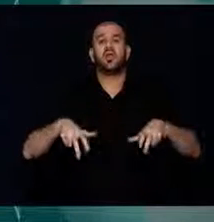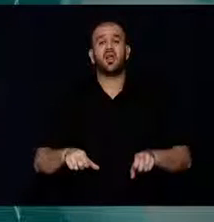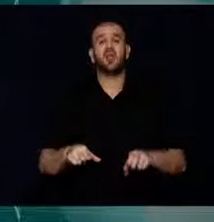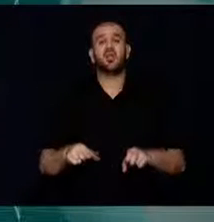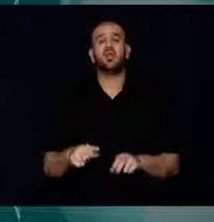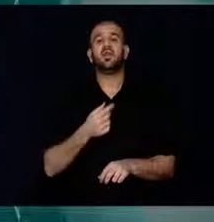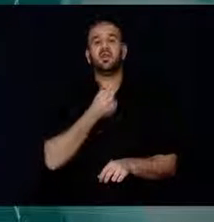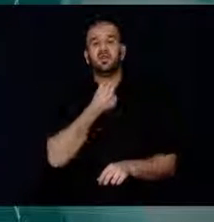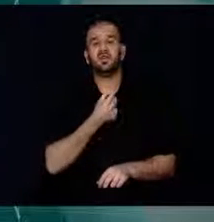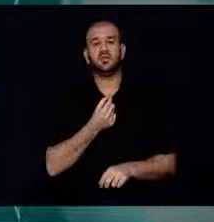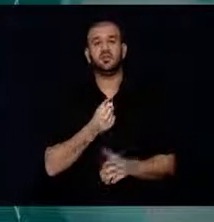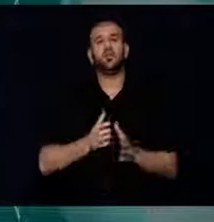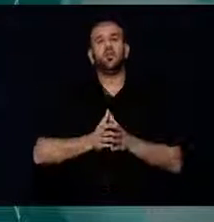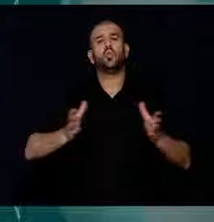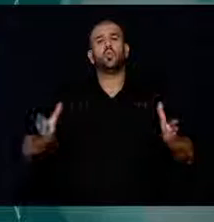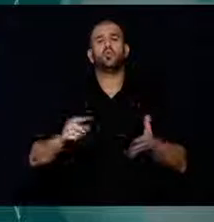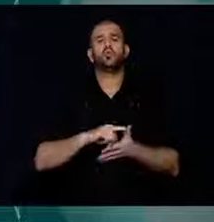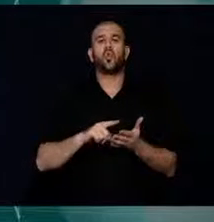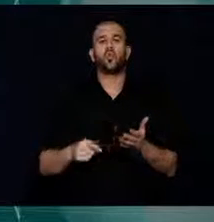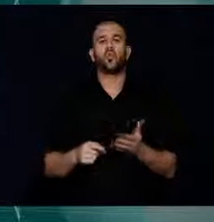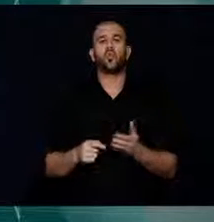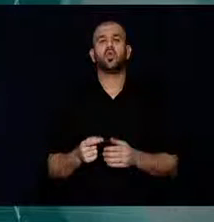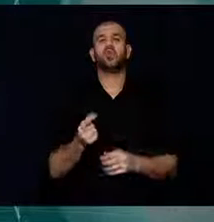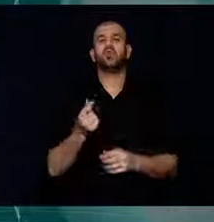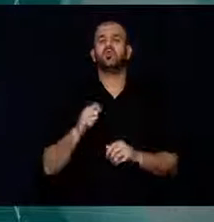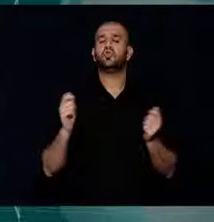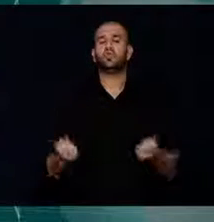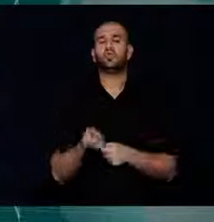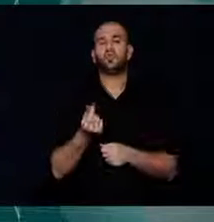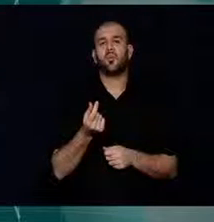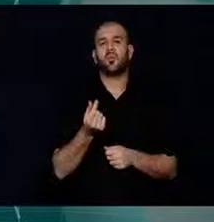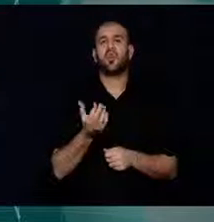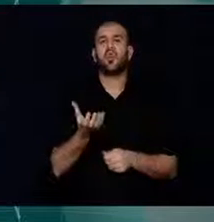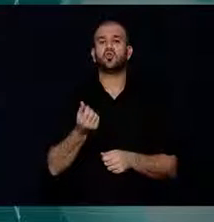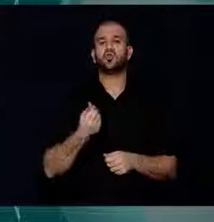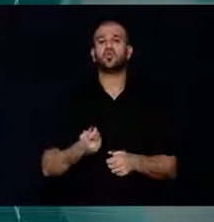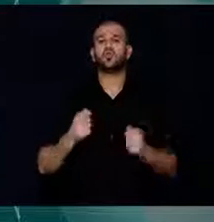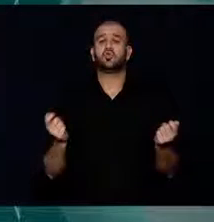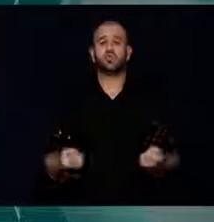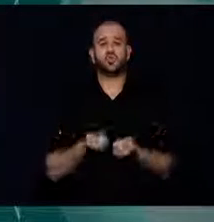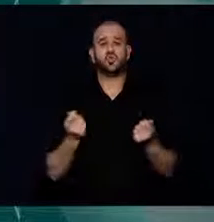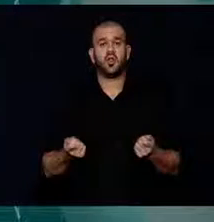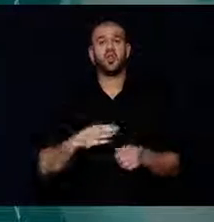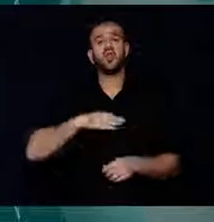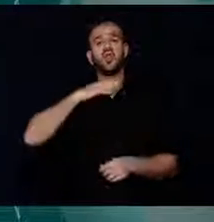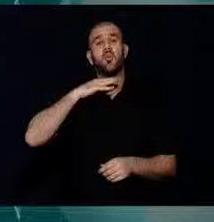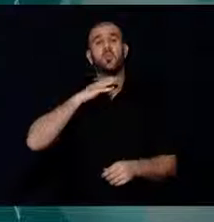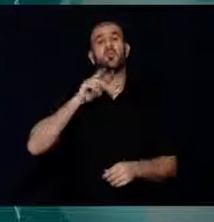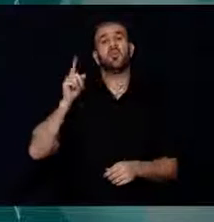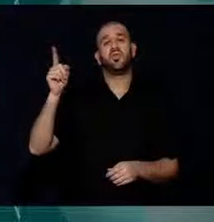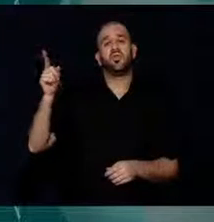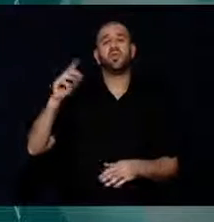asgari ücretle çalışan yabancılar tarafından yapıldığının göz önüne